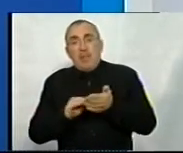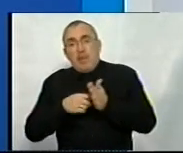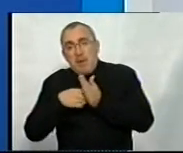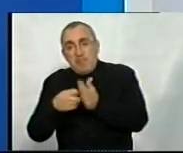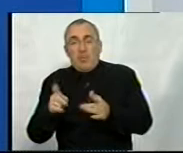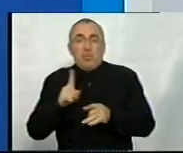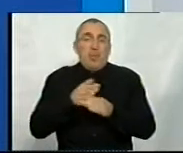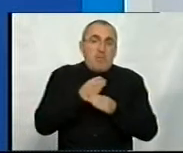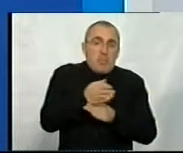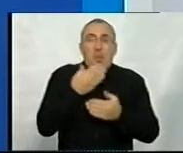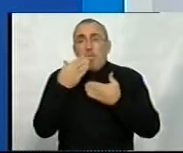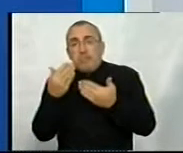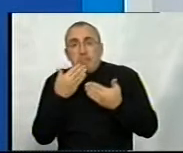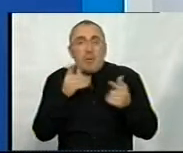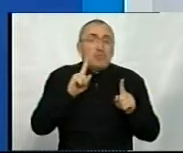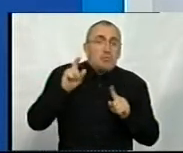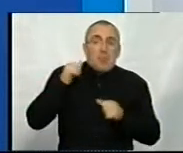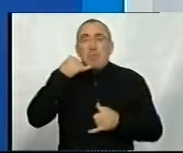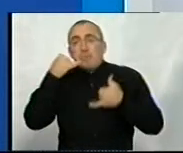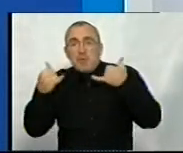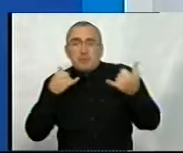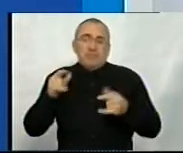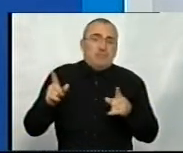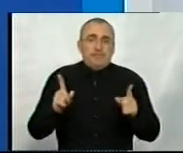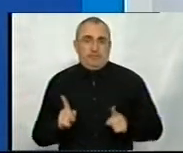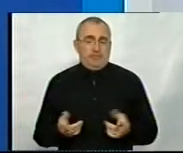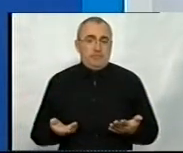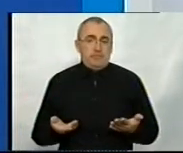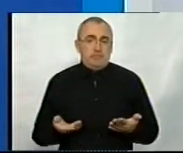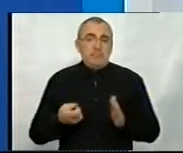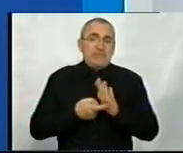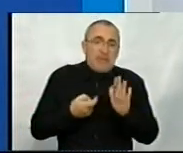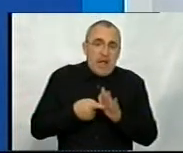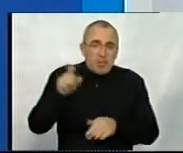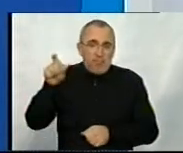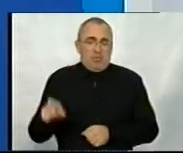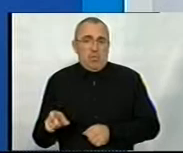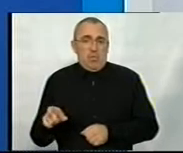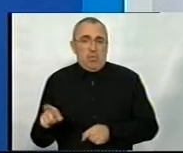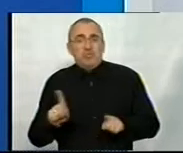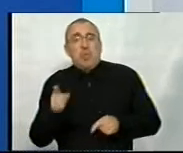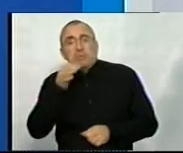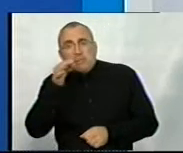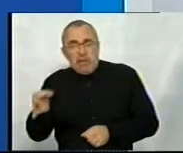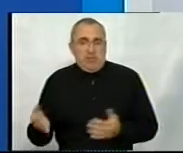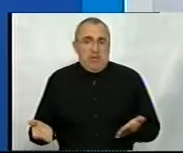куда-то пойти, куда-то обратиться, что сделать, как позвонить следователю, ну, что сказать.